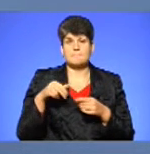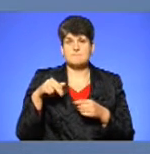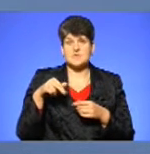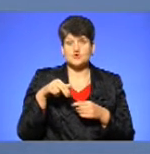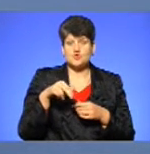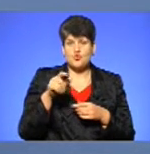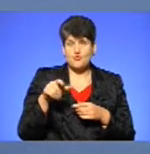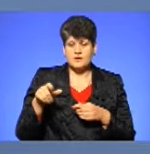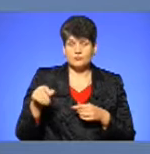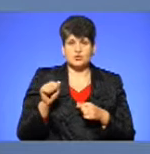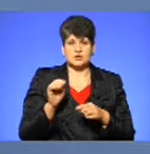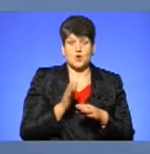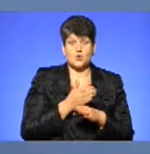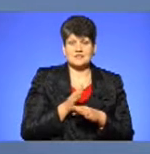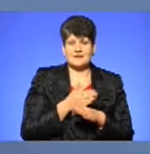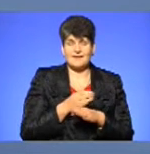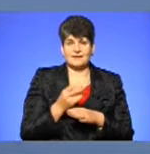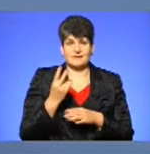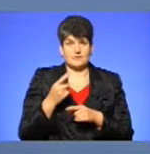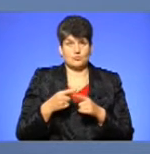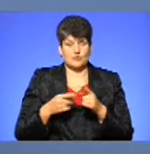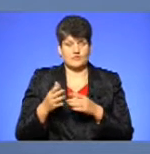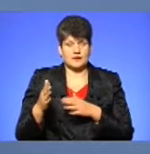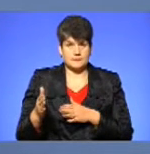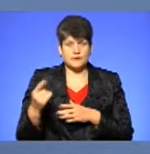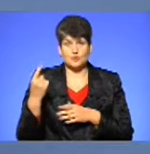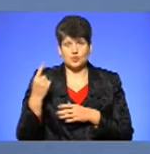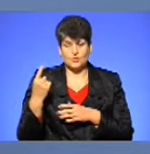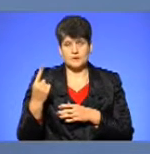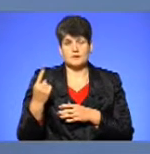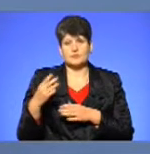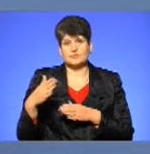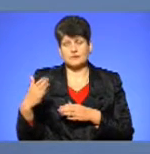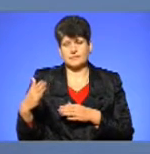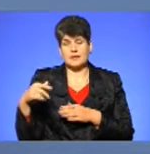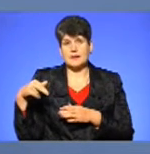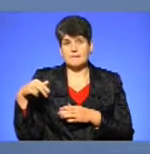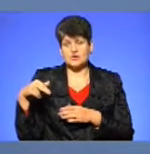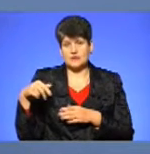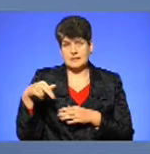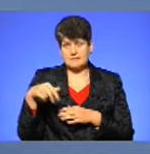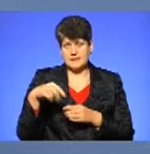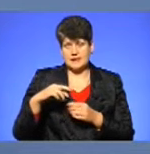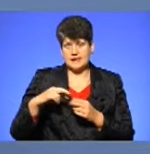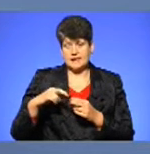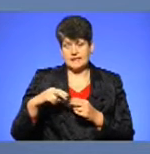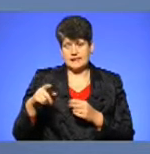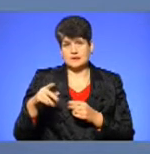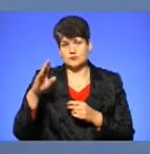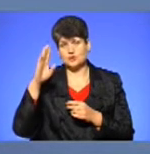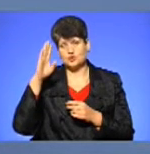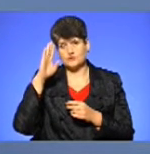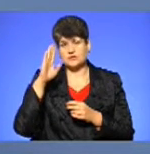тут можна розділяти на дві половини. Тобто, з одного боку, якщо це, як на пішоходному переході, чоловік чи